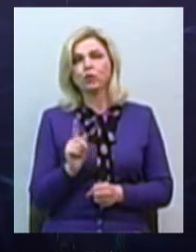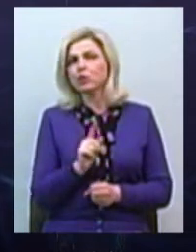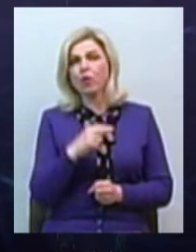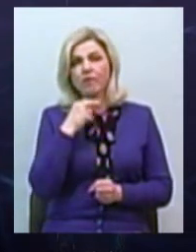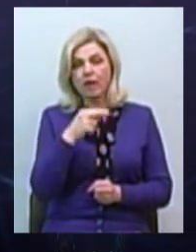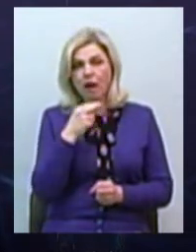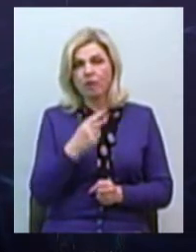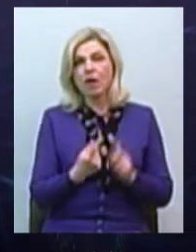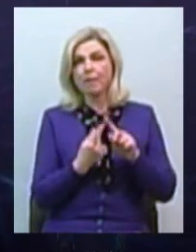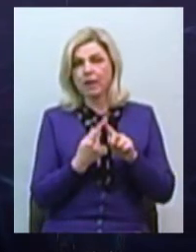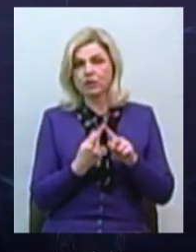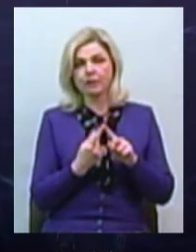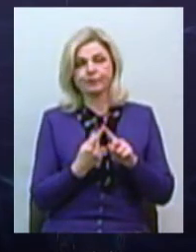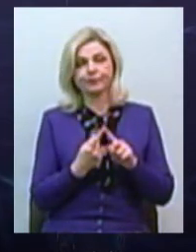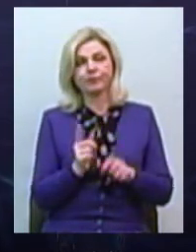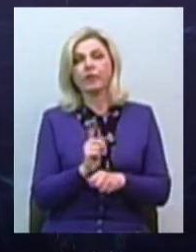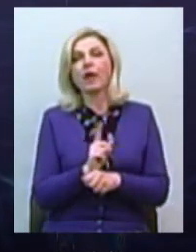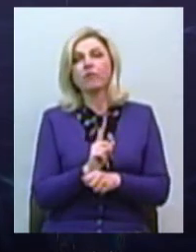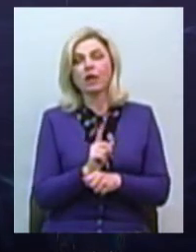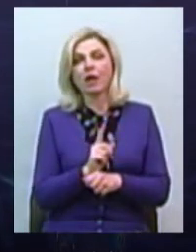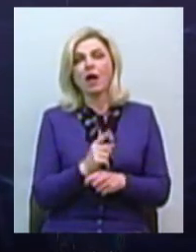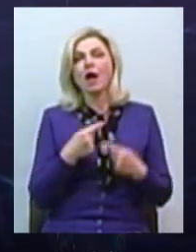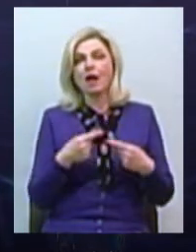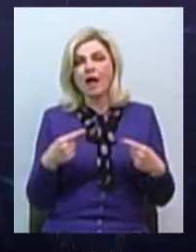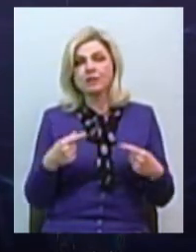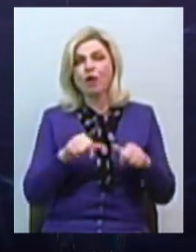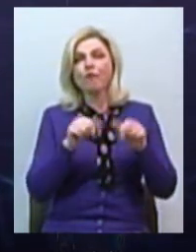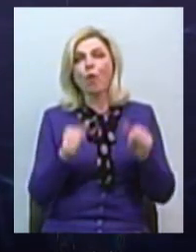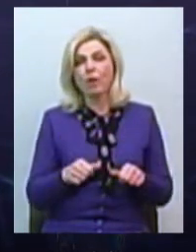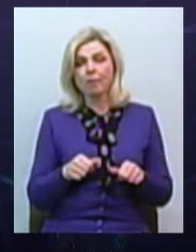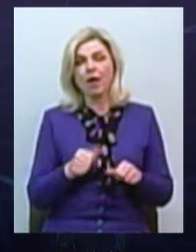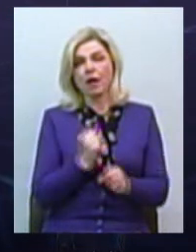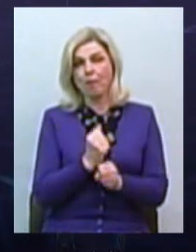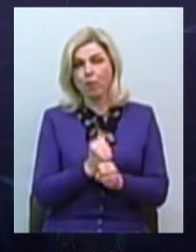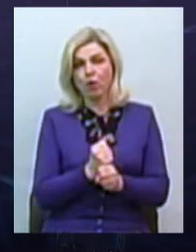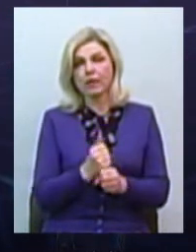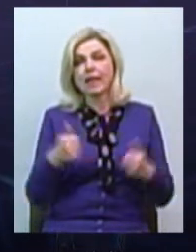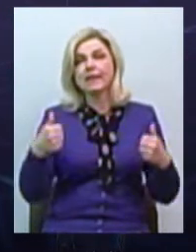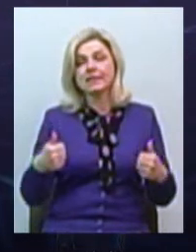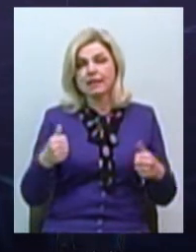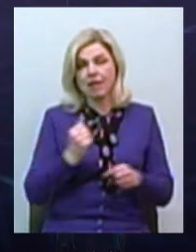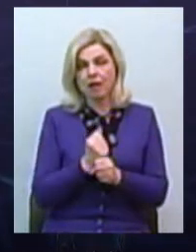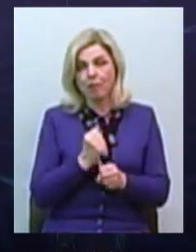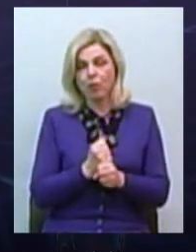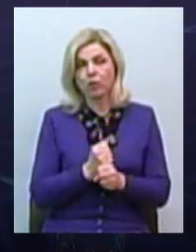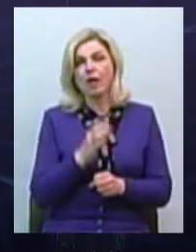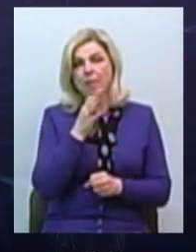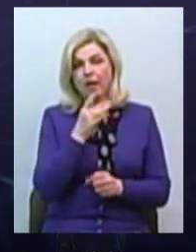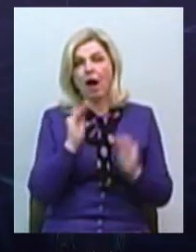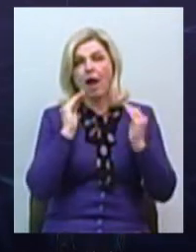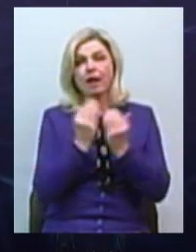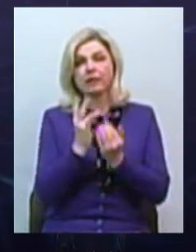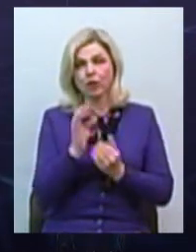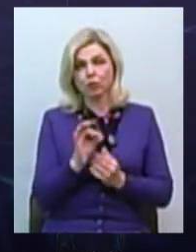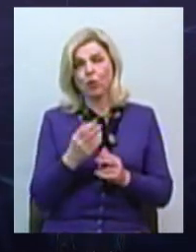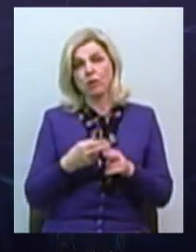увагу? Це, по-перше, він регламентує гнучки форми організації праці та дистанційної роботи, які в період карантину дійсно сприяють